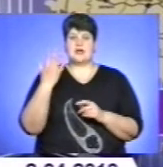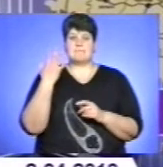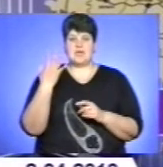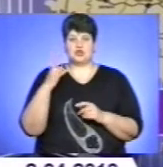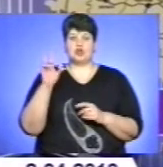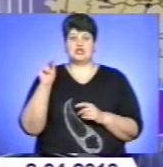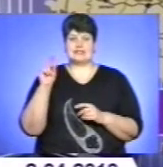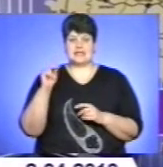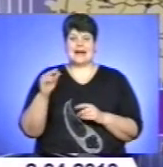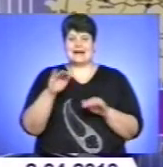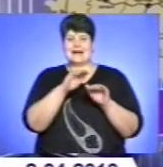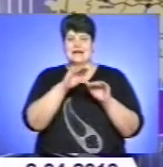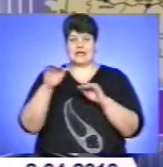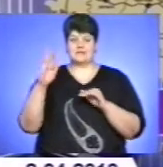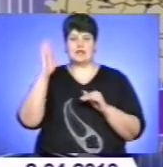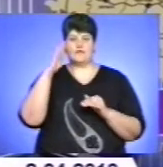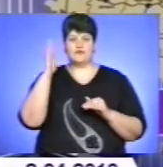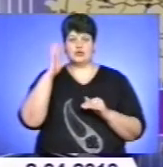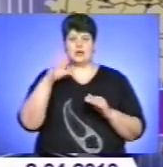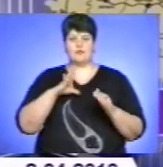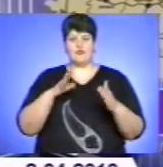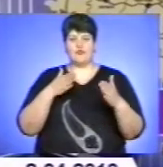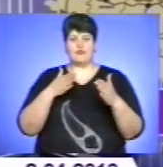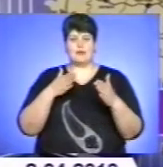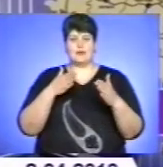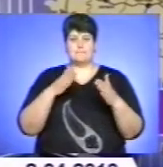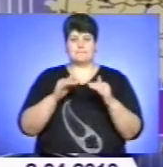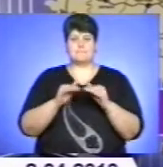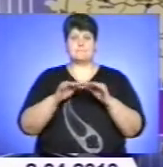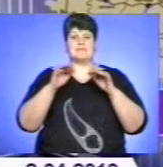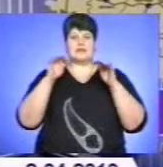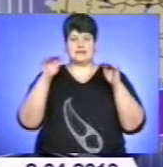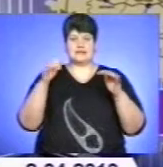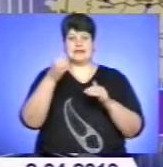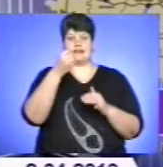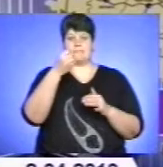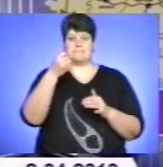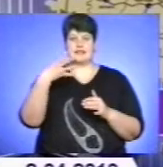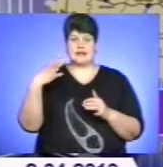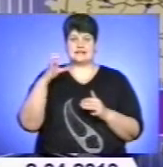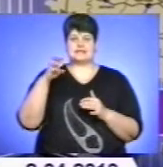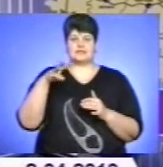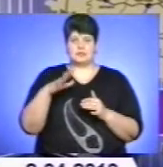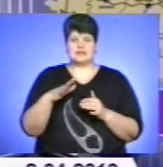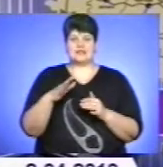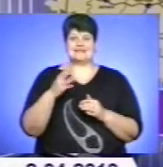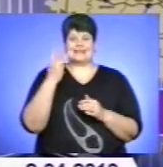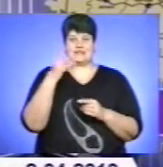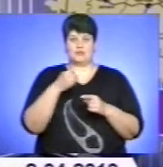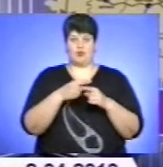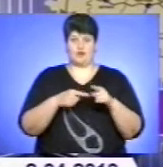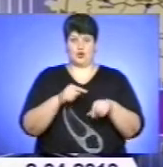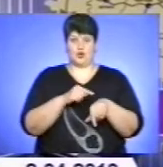рівень води на шлюзі був піднятий буквально на 15 сантиметрів за 3,5 години.